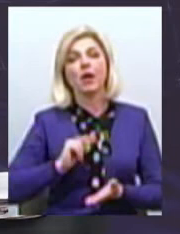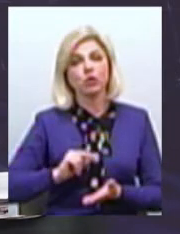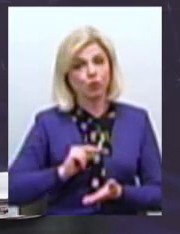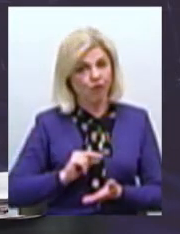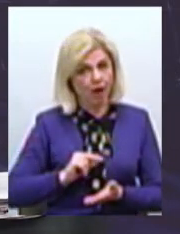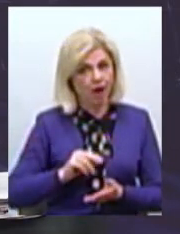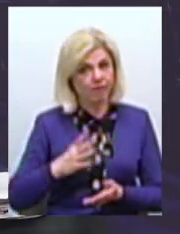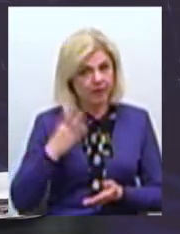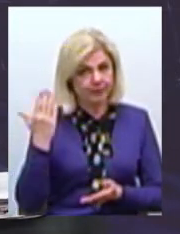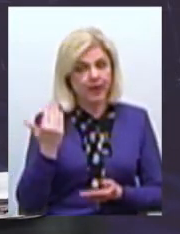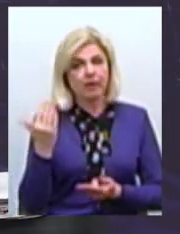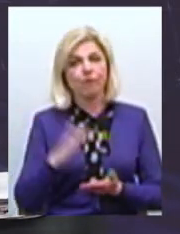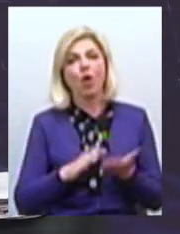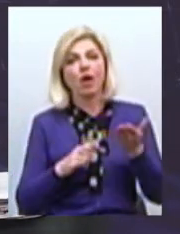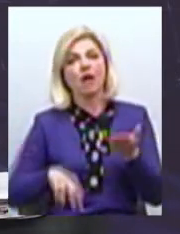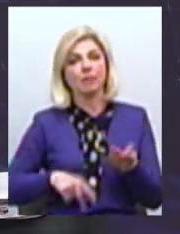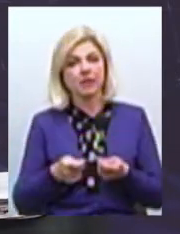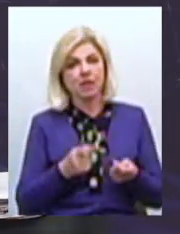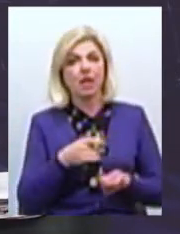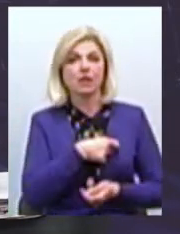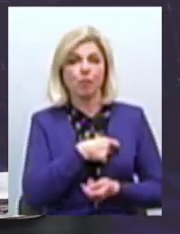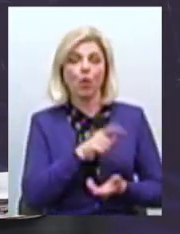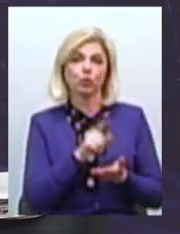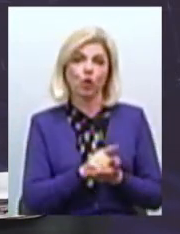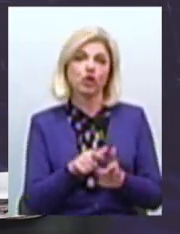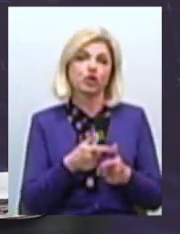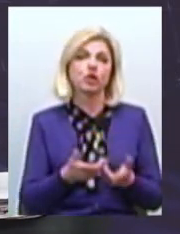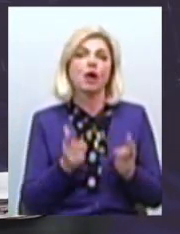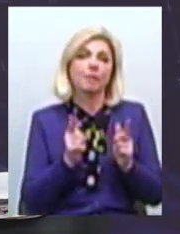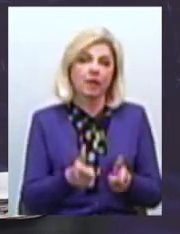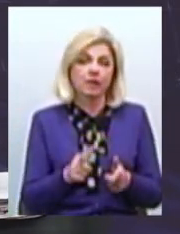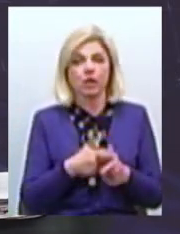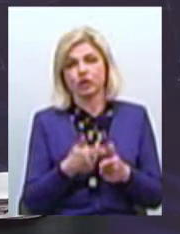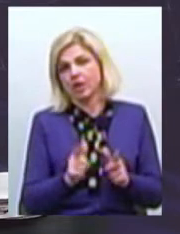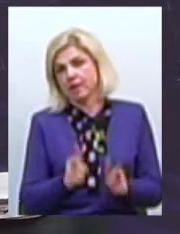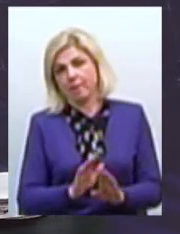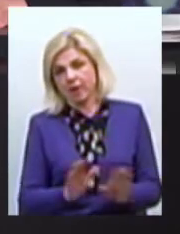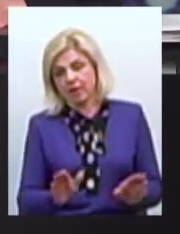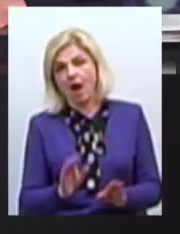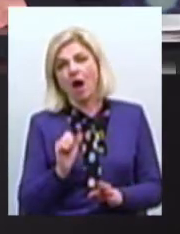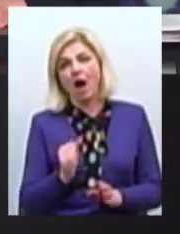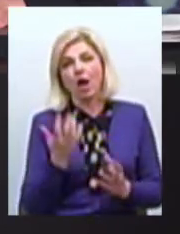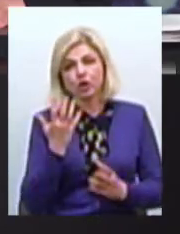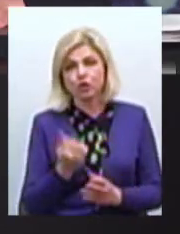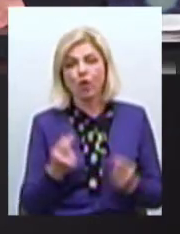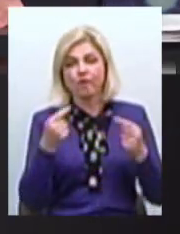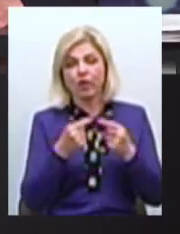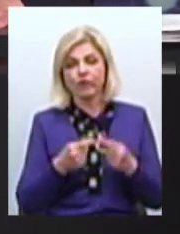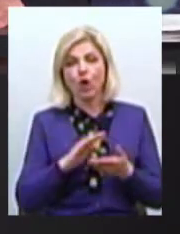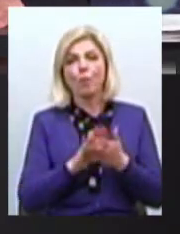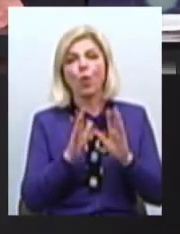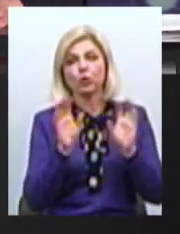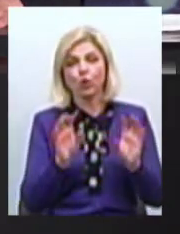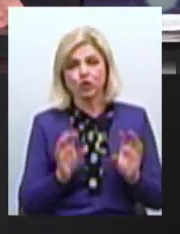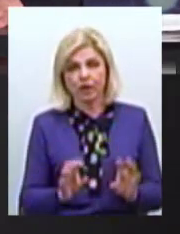його подала адміністрація і депутати повинні були чи прийняти цей вибір, чи ні А ще, відповідно до положення про